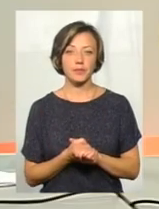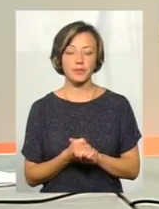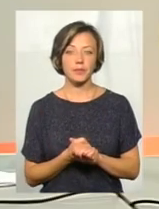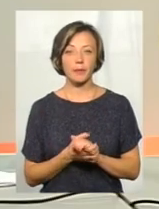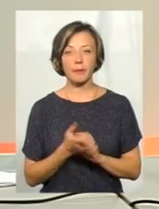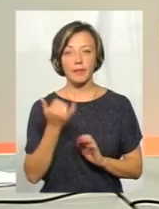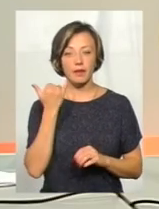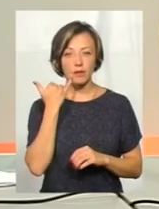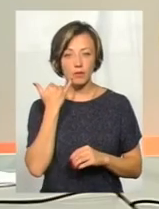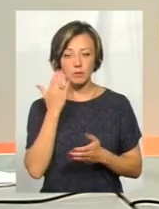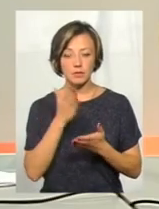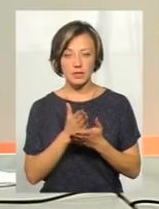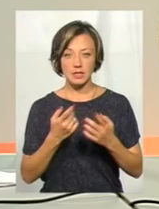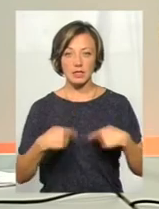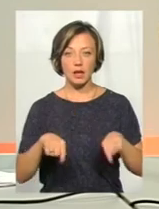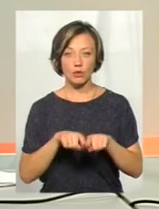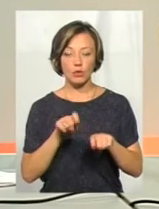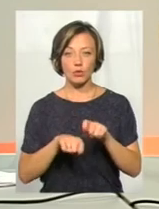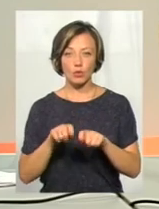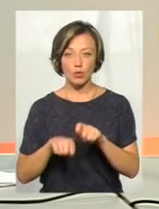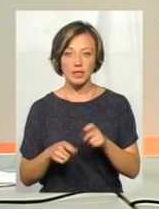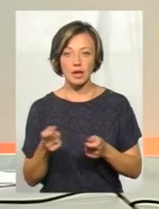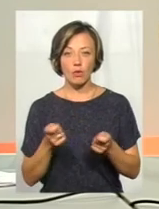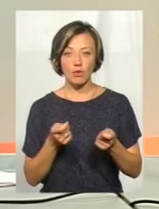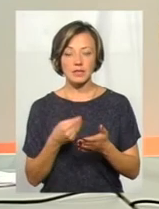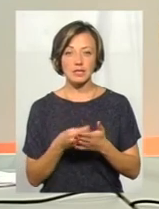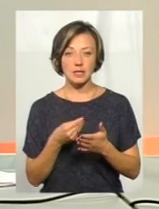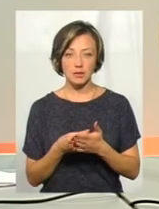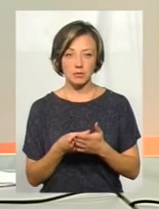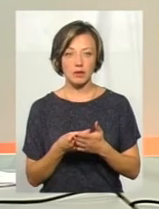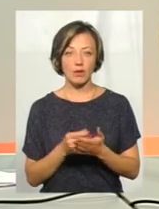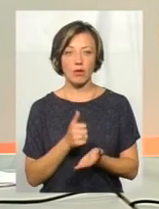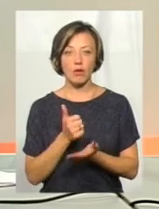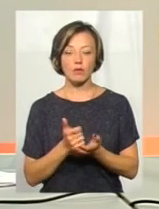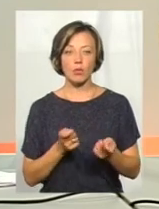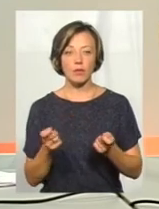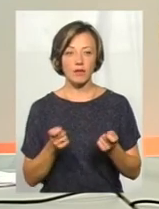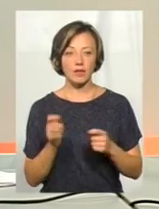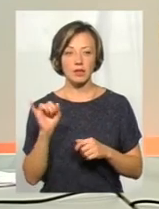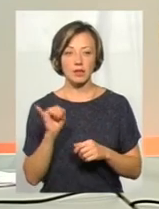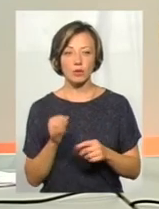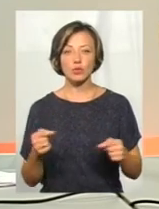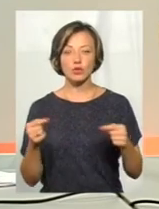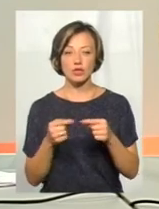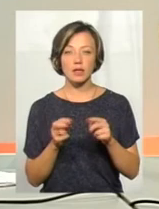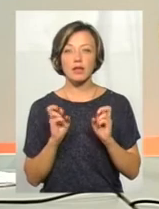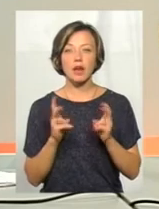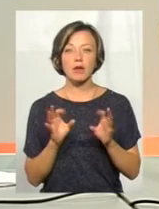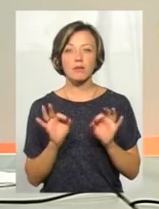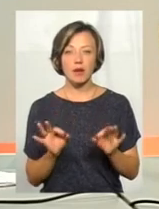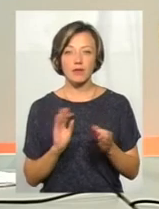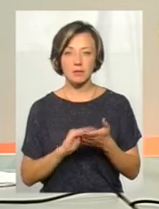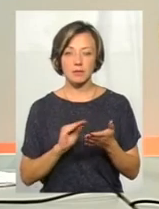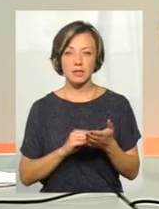Телефон безпосередньо сектору контролю за регульованими цінами, безпосередньо головного управління. І уточнили, як правильно